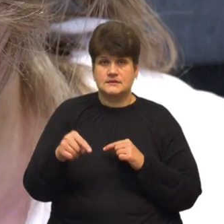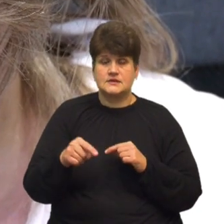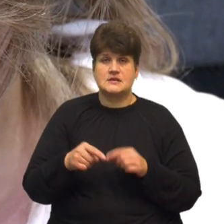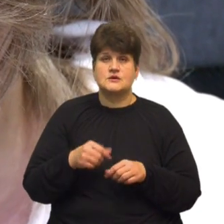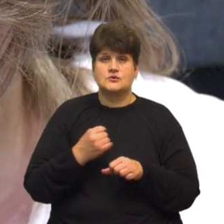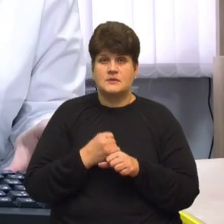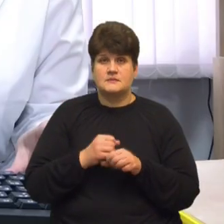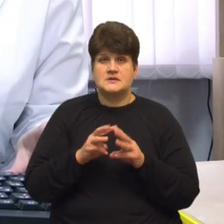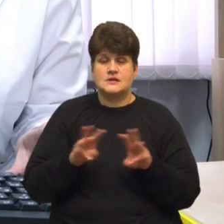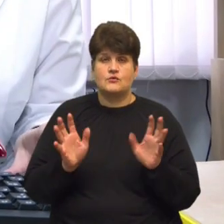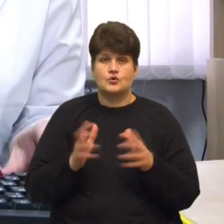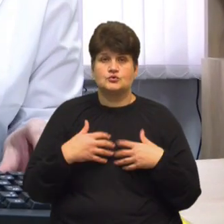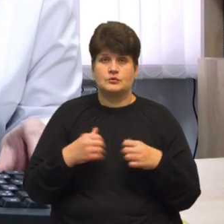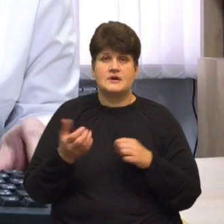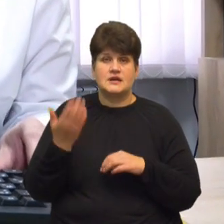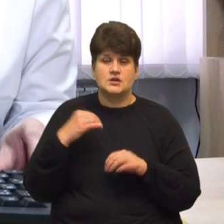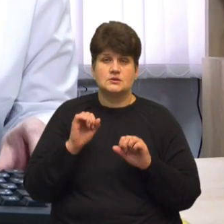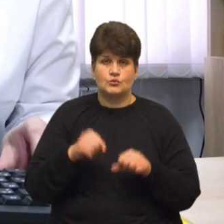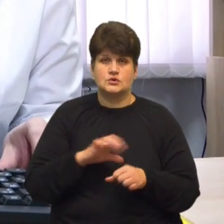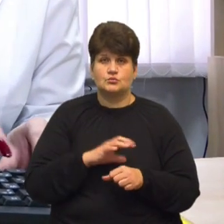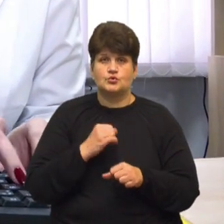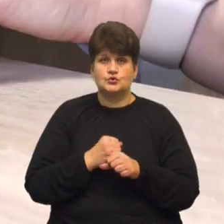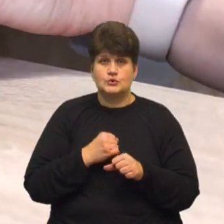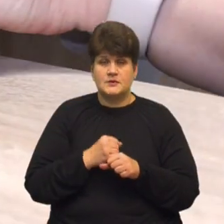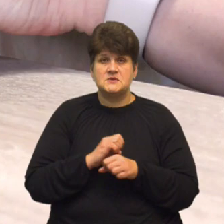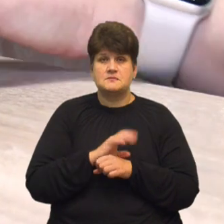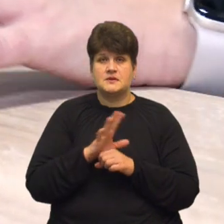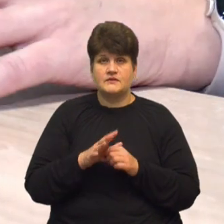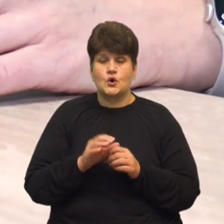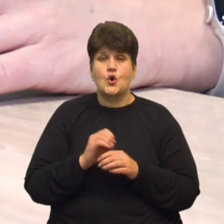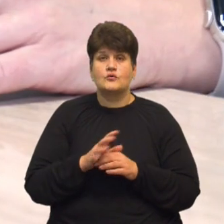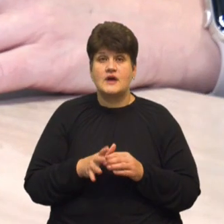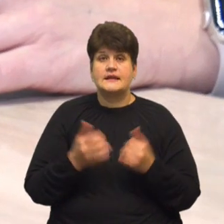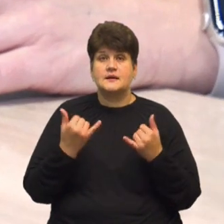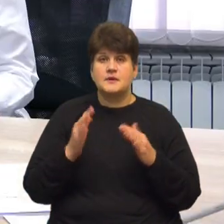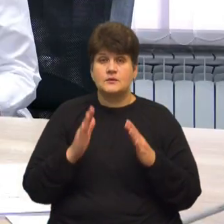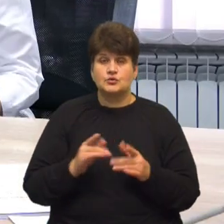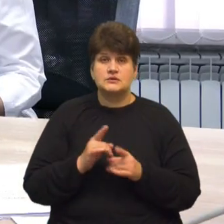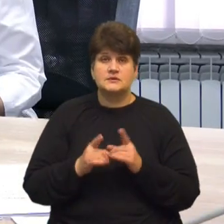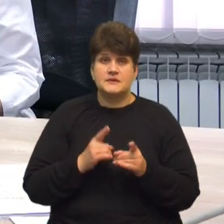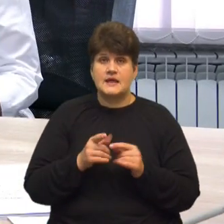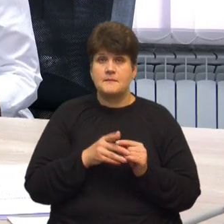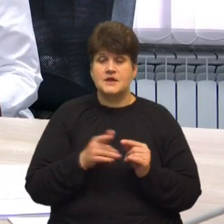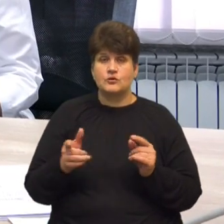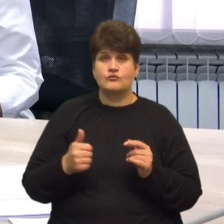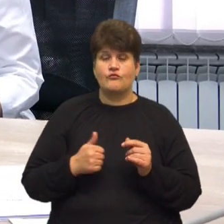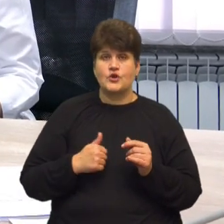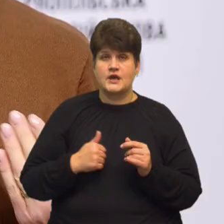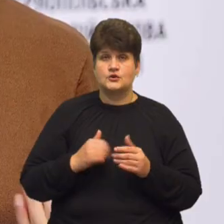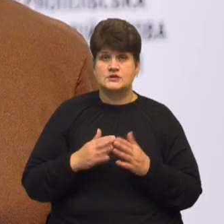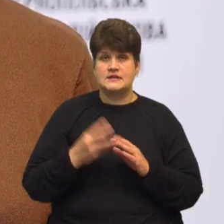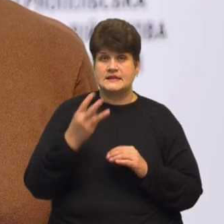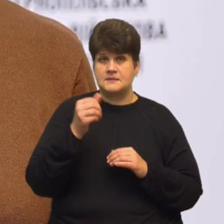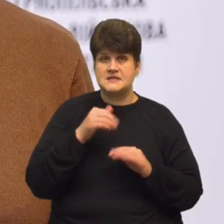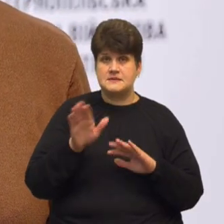Раніше так можна було зробити під час пандемії коронавірусу. Тепер же такі зміни діятимуть на період воєнного стану та три місяці після його закінчення.